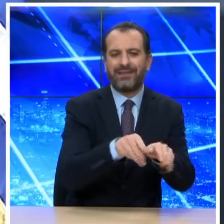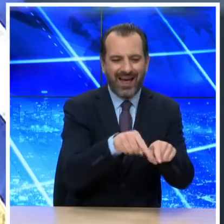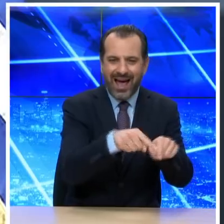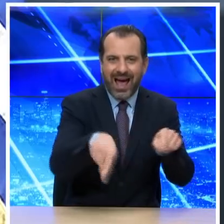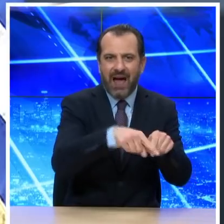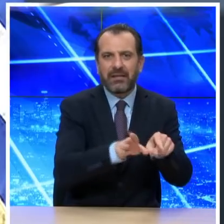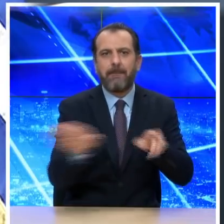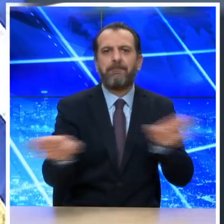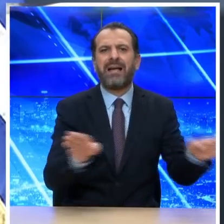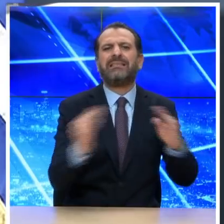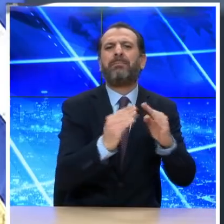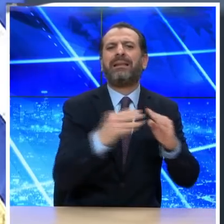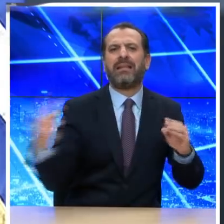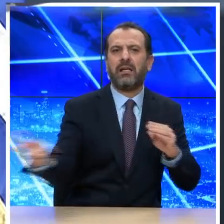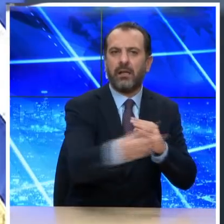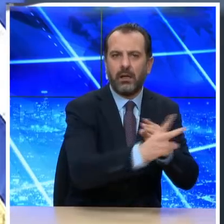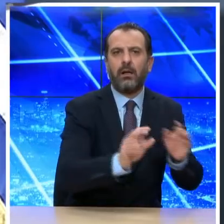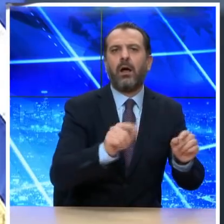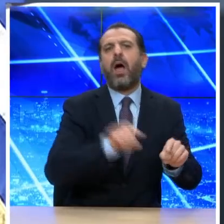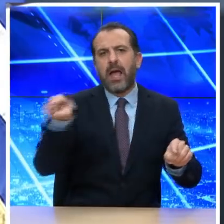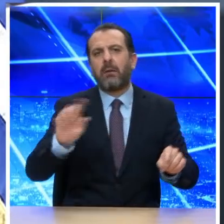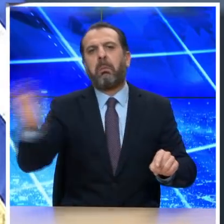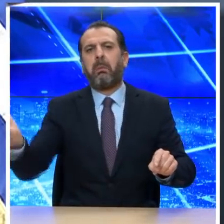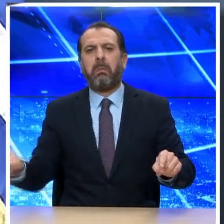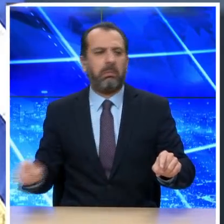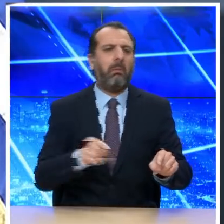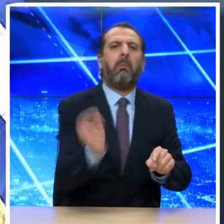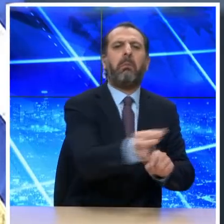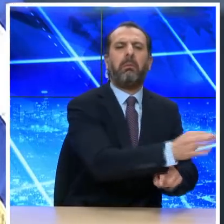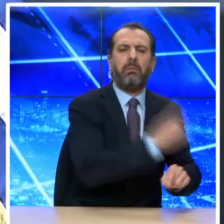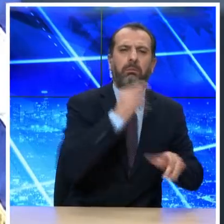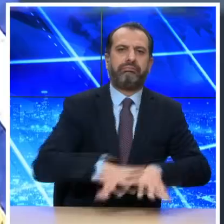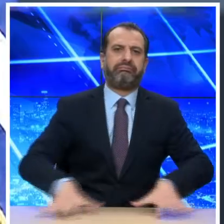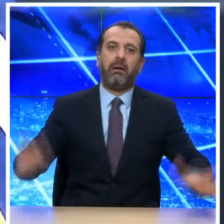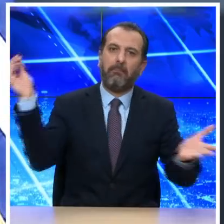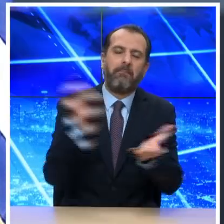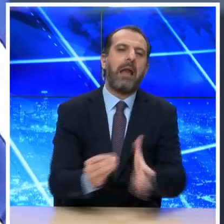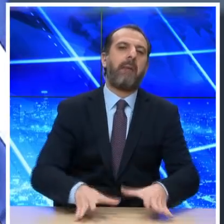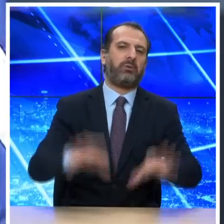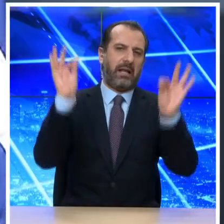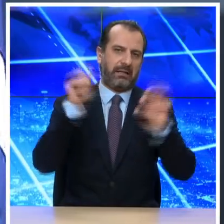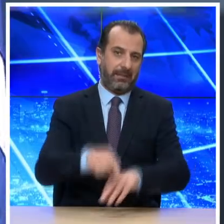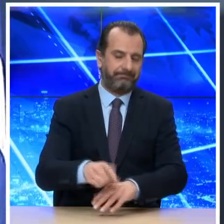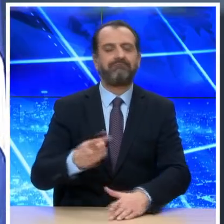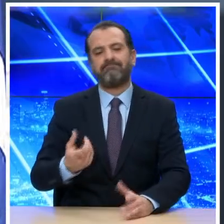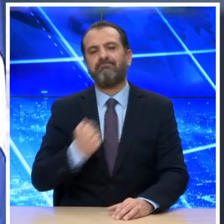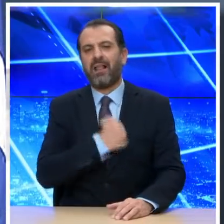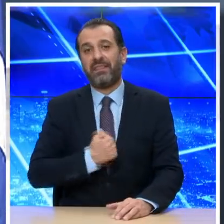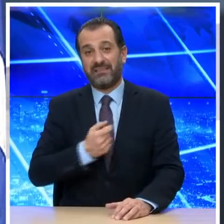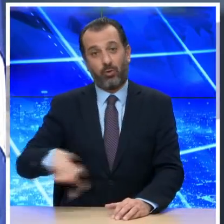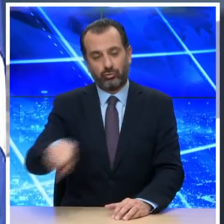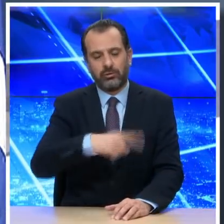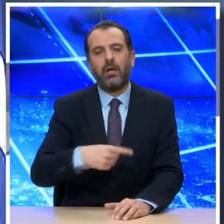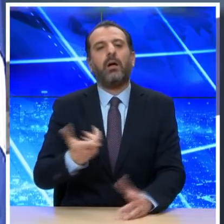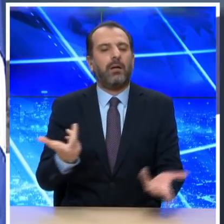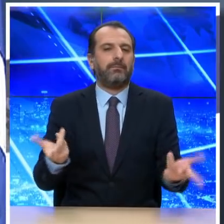υπερμετάδοσης και έχει σαν αποτέλεσμα τη διασπορά μέσα στα σπίτια όλων αυτών των ανθρώπων, στις οικογένειές τους. Δυστυχώς, ο ιός έχει